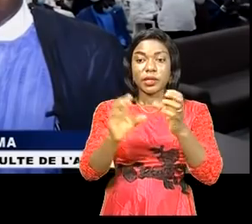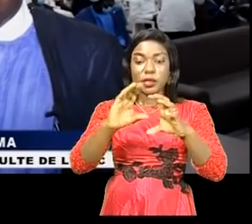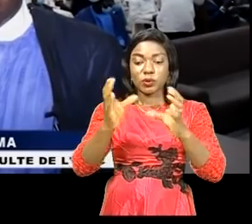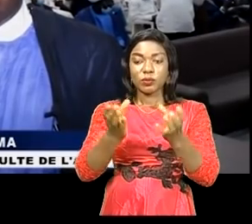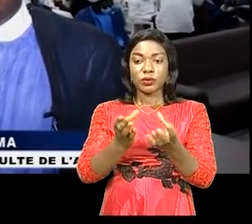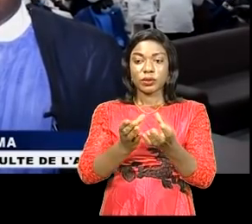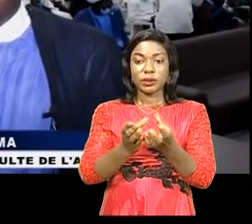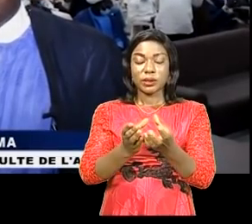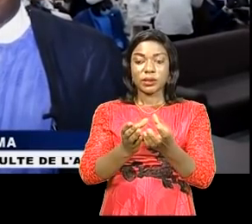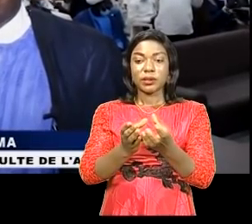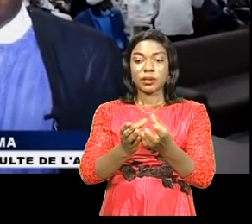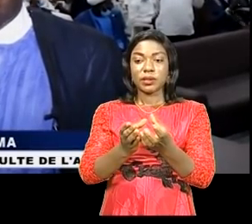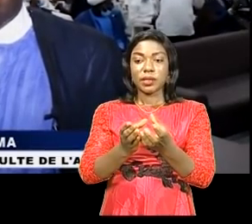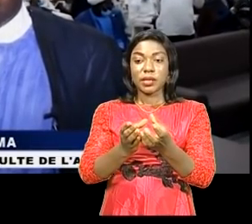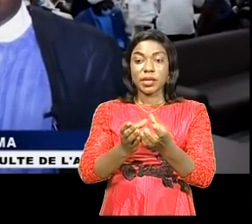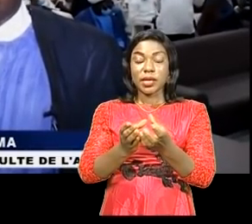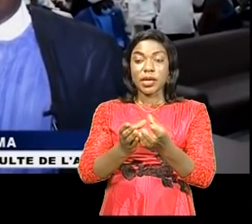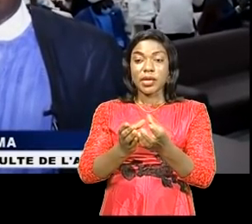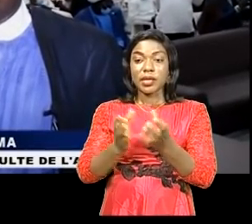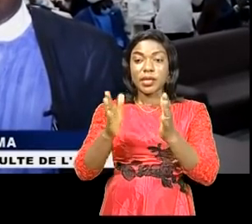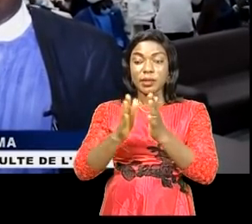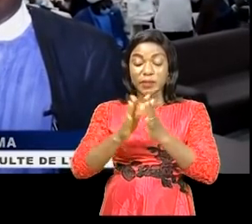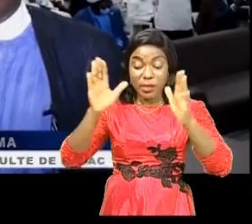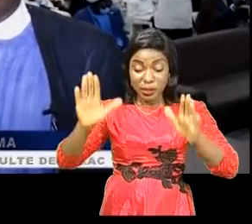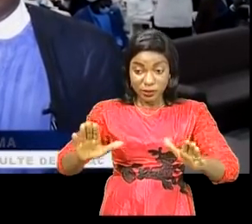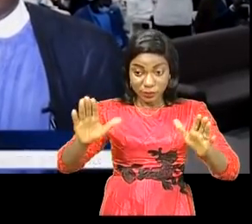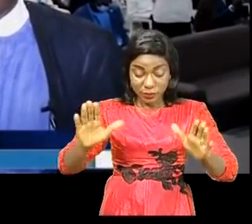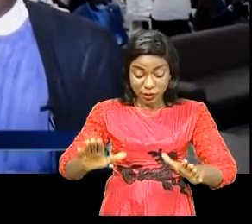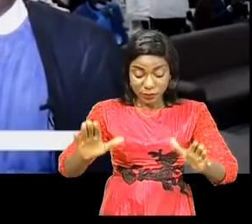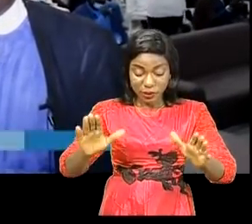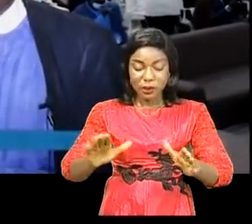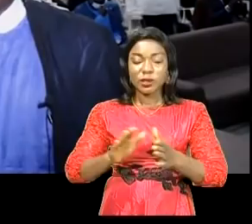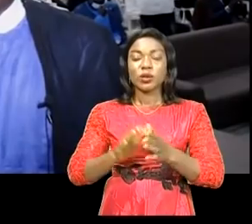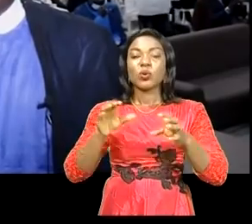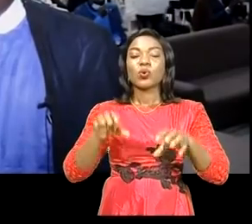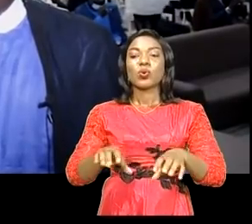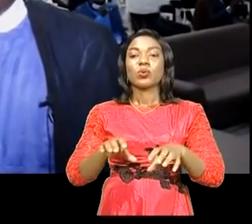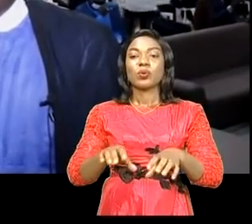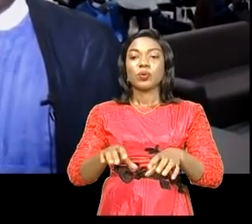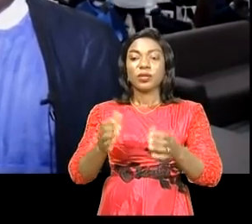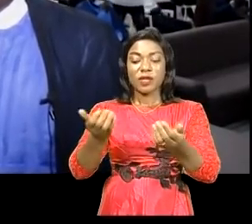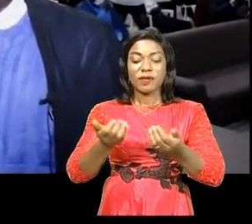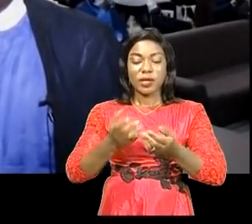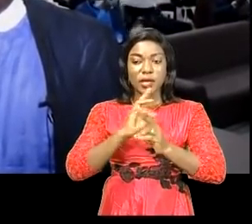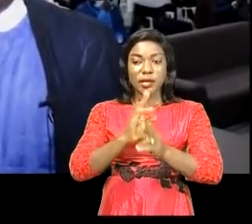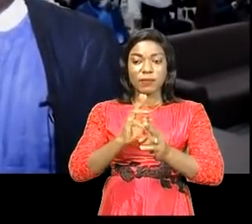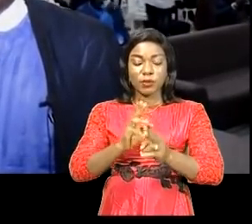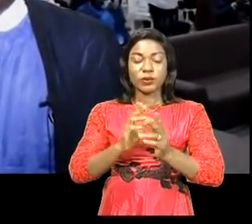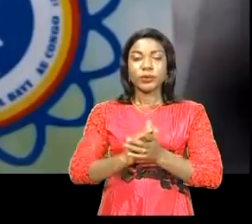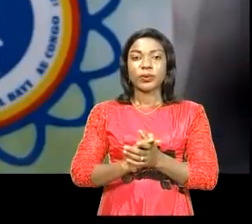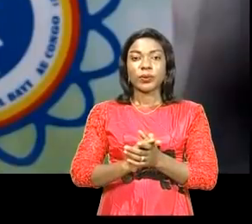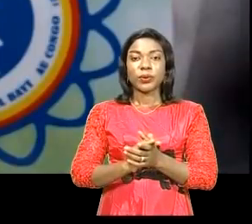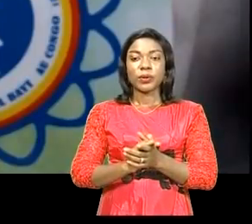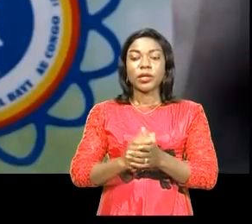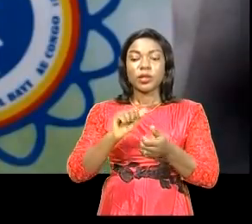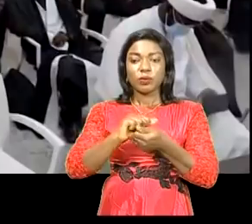chiite régroupée au sein de l'Assemblée islamique des Aklan Baitse au Congo a voulu répondre de ces faits à la